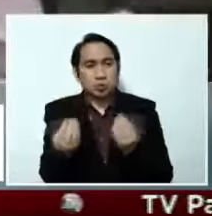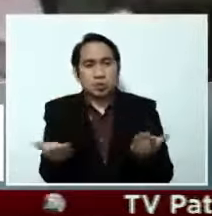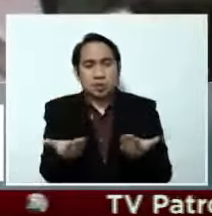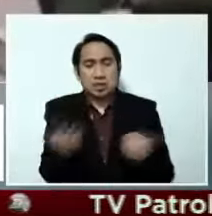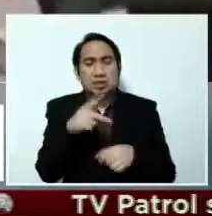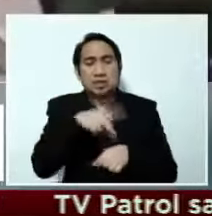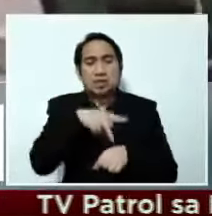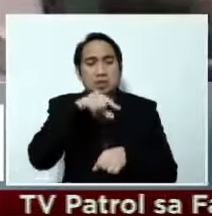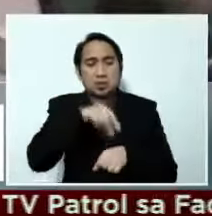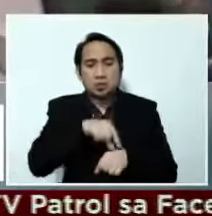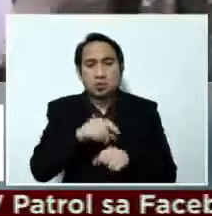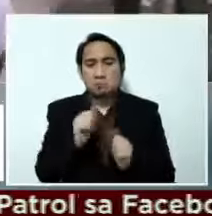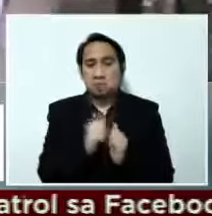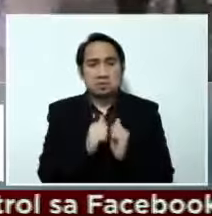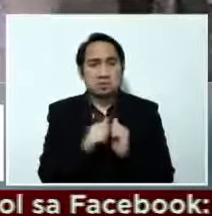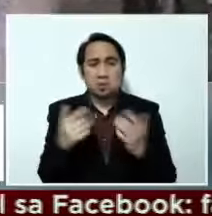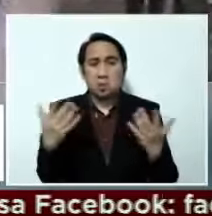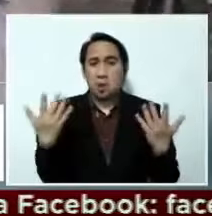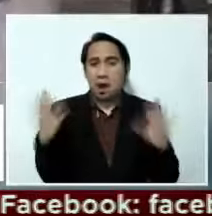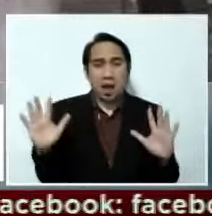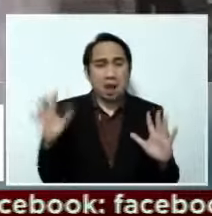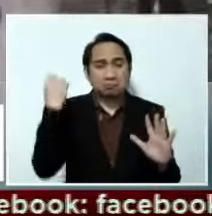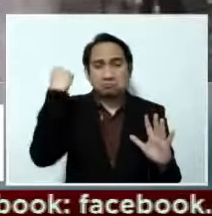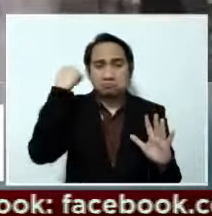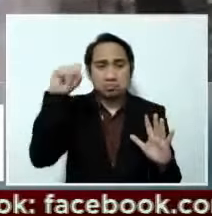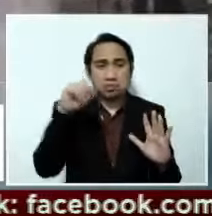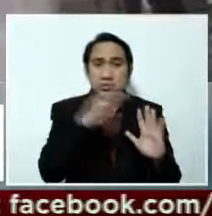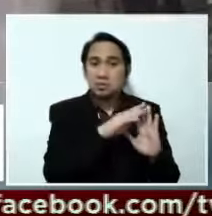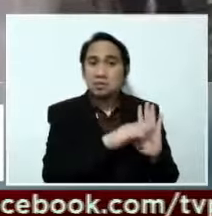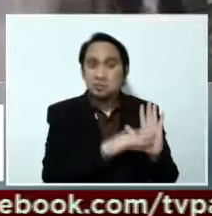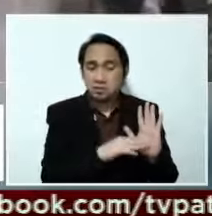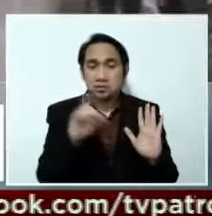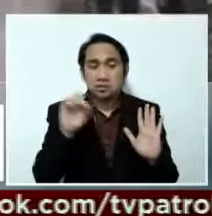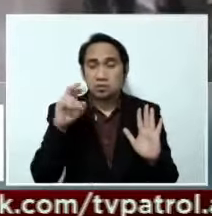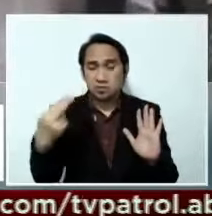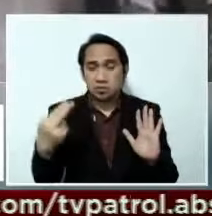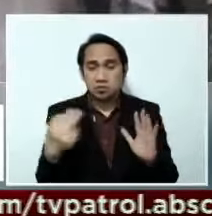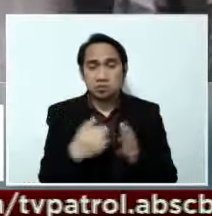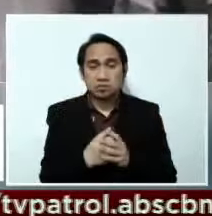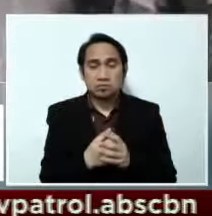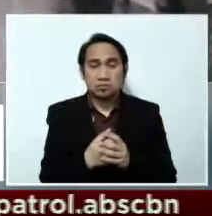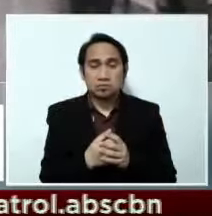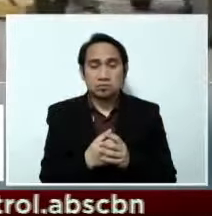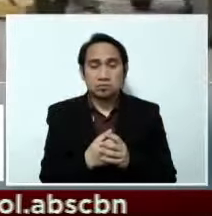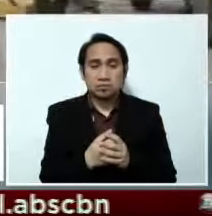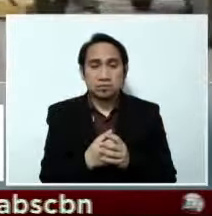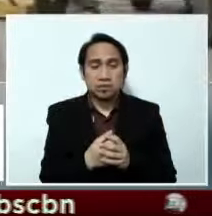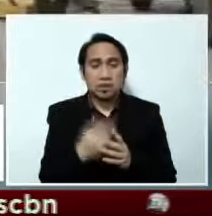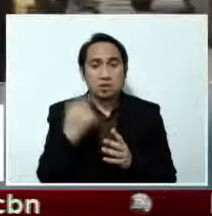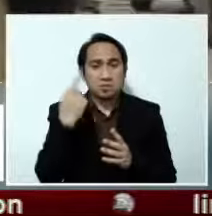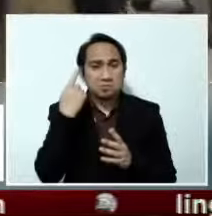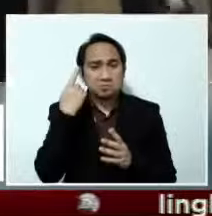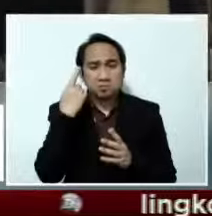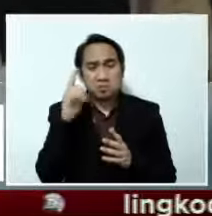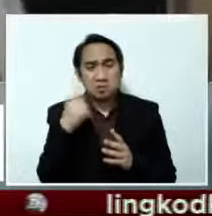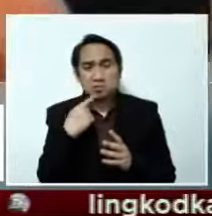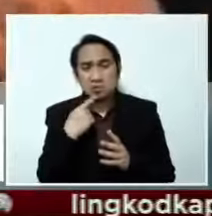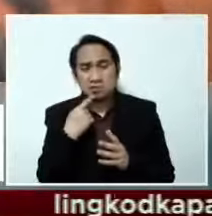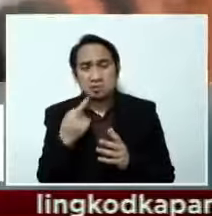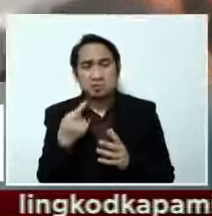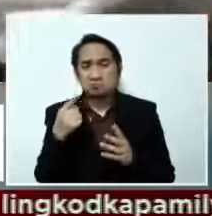not any violated the guidelines of DOH. Yung pong ating second job na dapat po reservation na AstraZeneca,